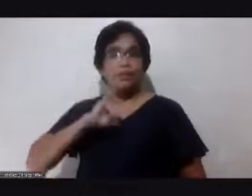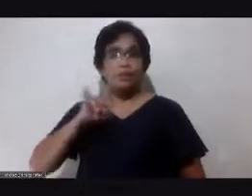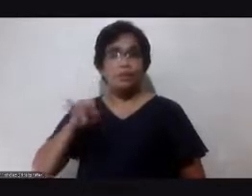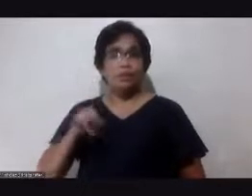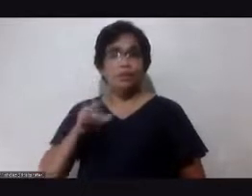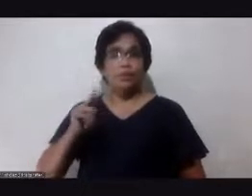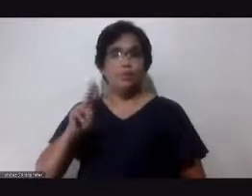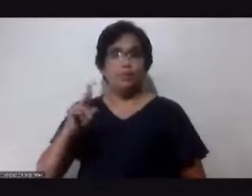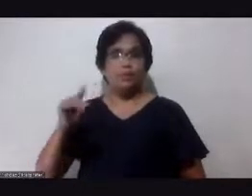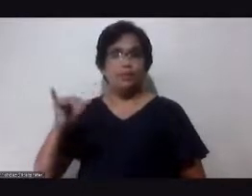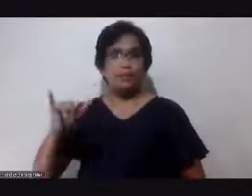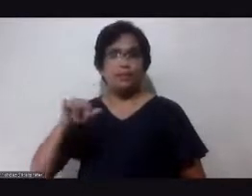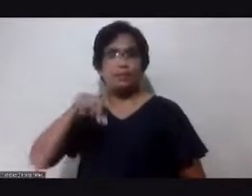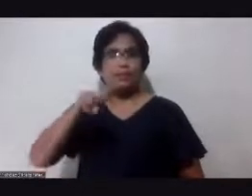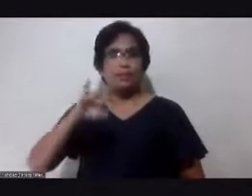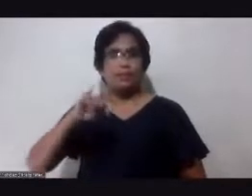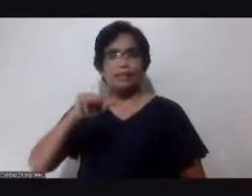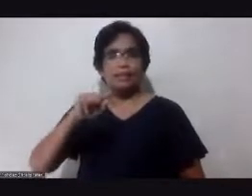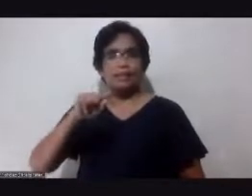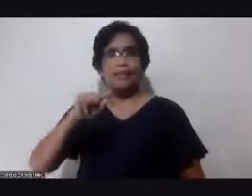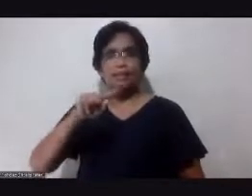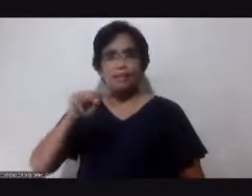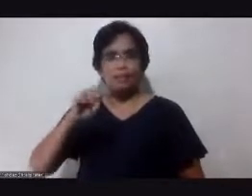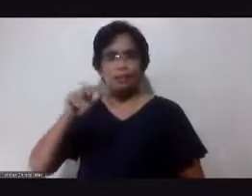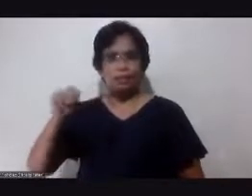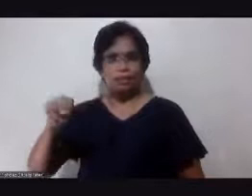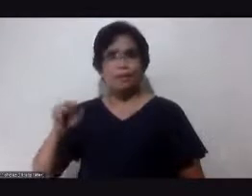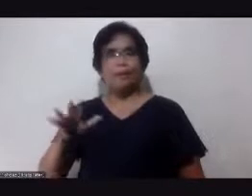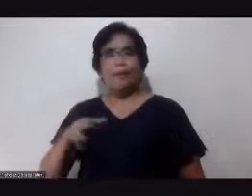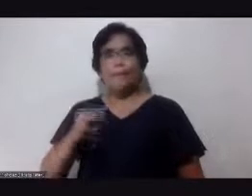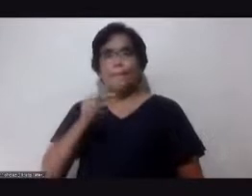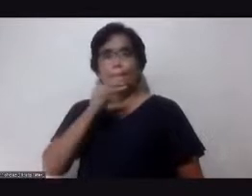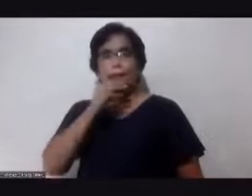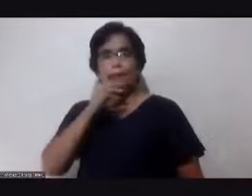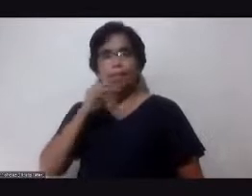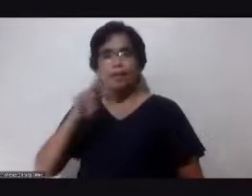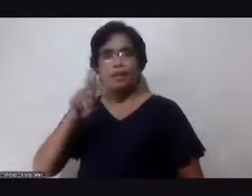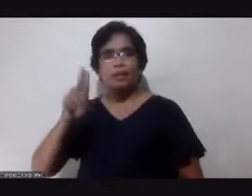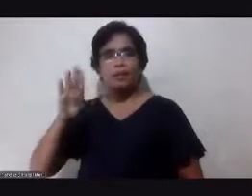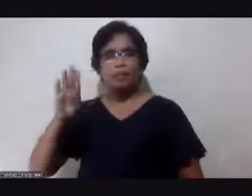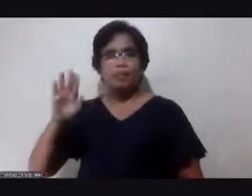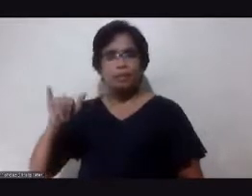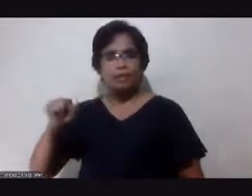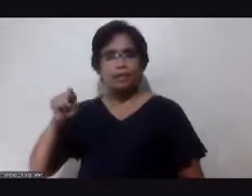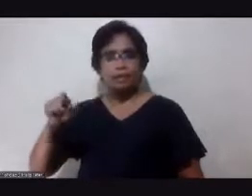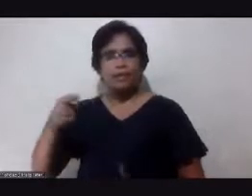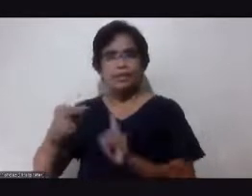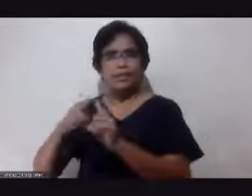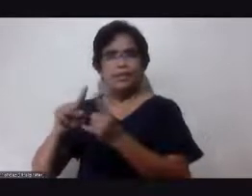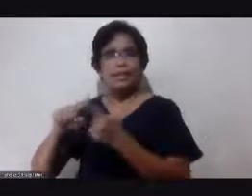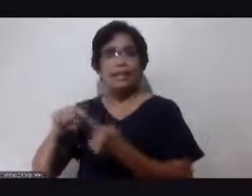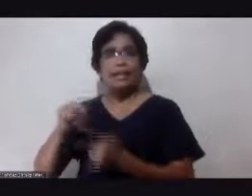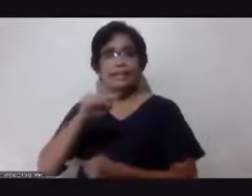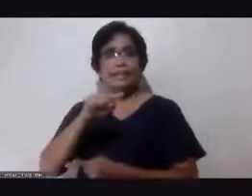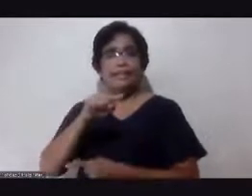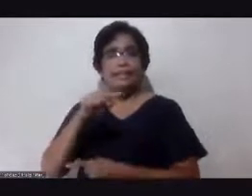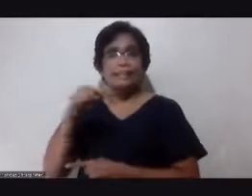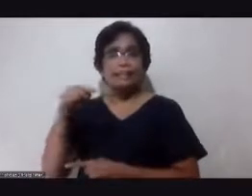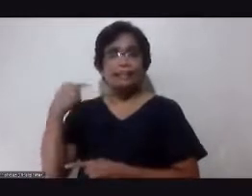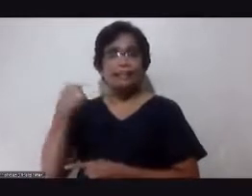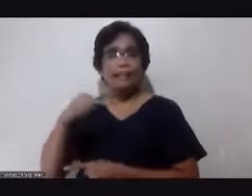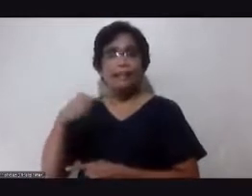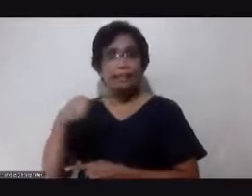Mami Ruby, na mabuting ina, ang ating kaibigan na si Zarina Malyari, na magkikita kami maya-maya